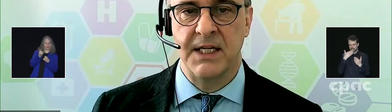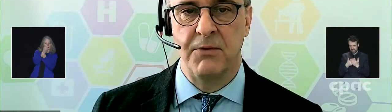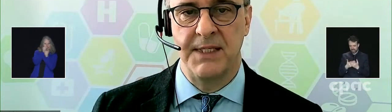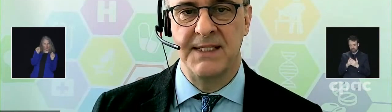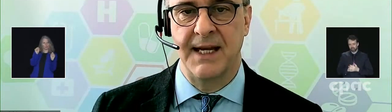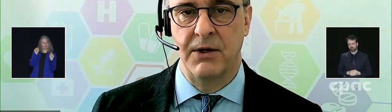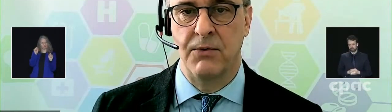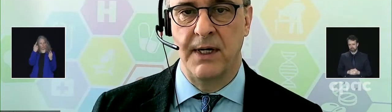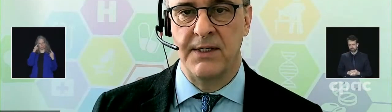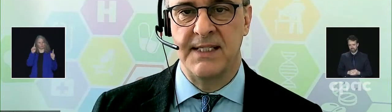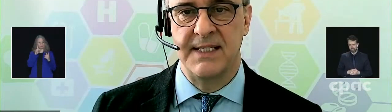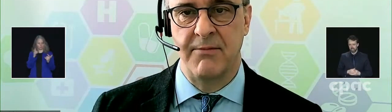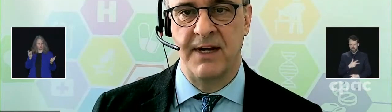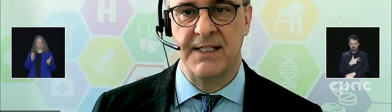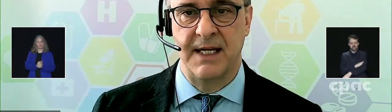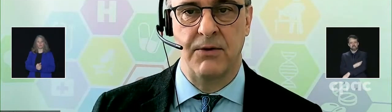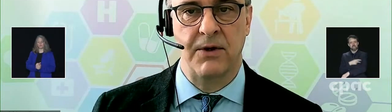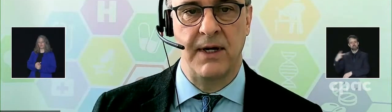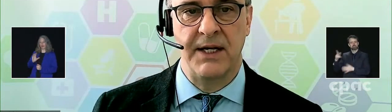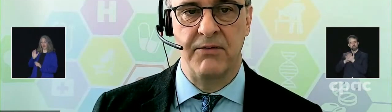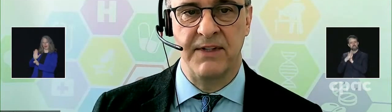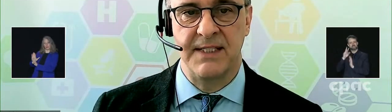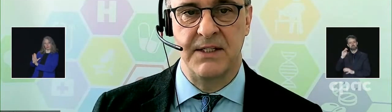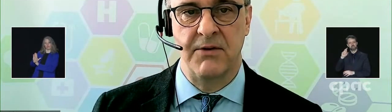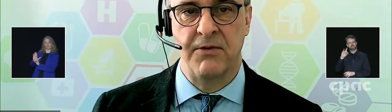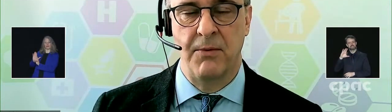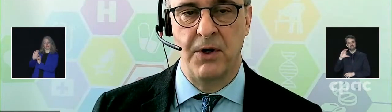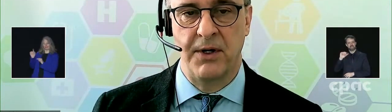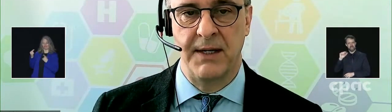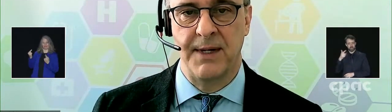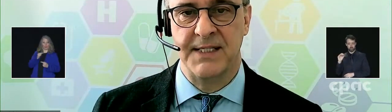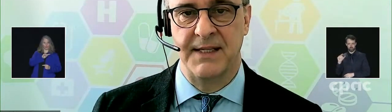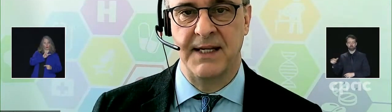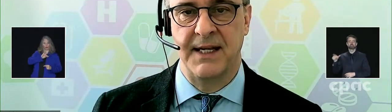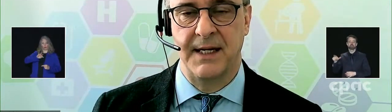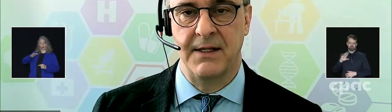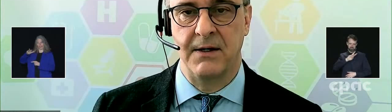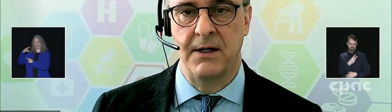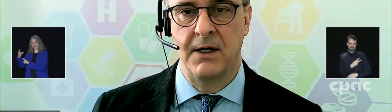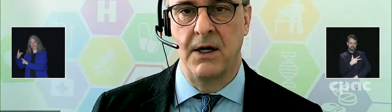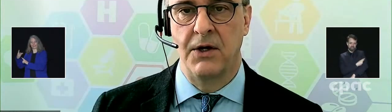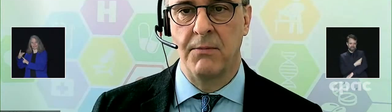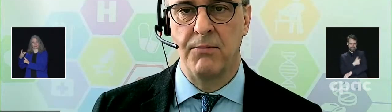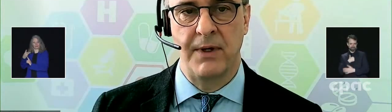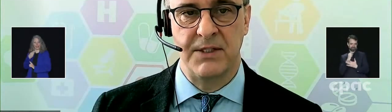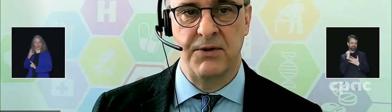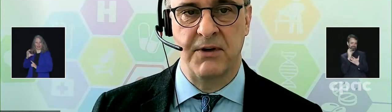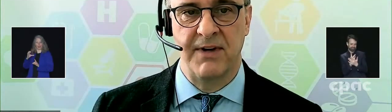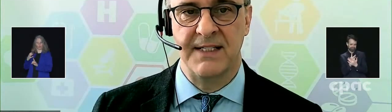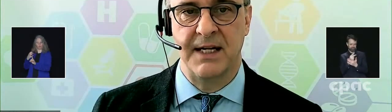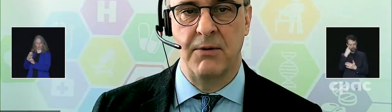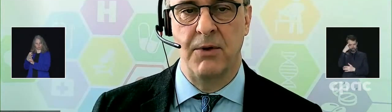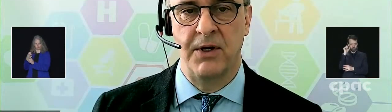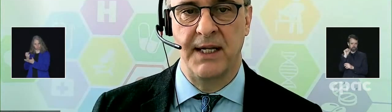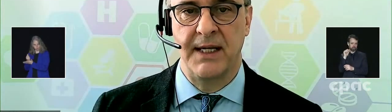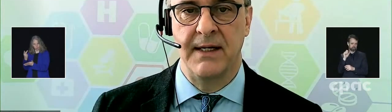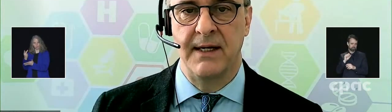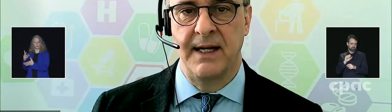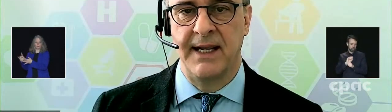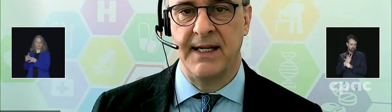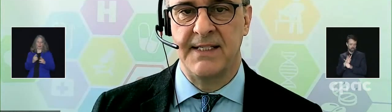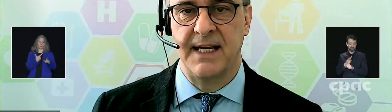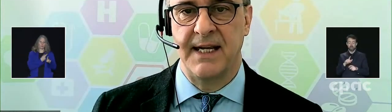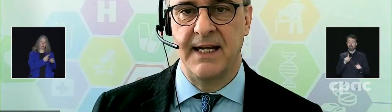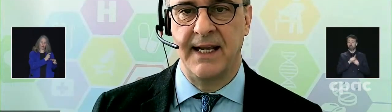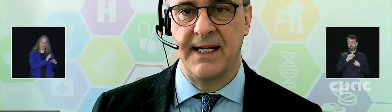Le vaccin de Medicago est le sixième vaccin contre la COVID-19 homologué par Santé Canada. Comme pour les autres vaccins homologués,